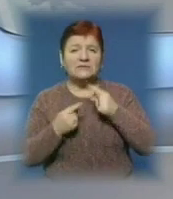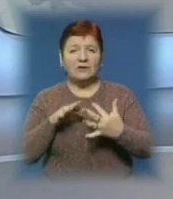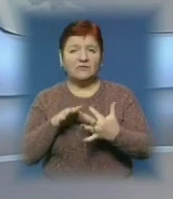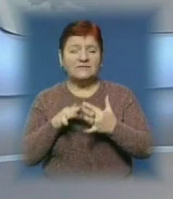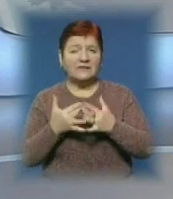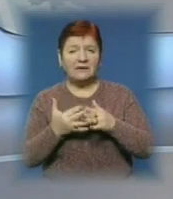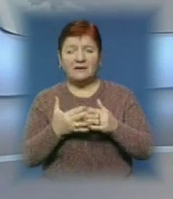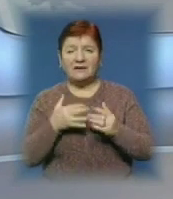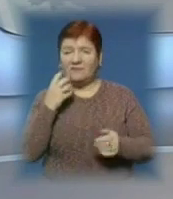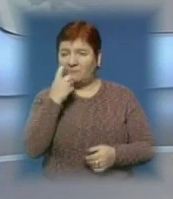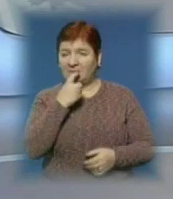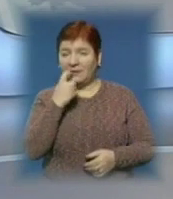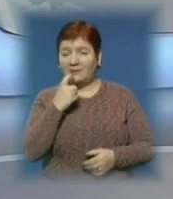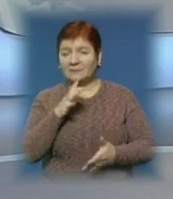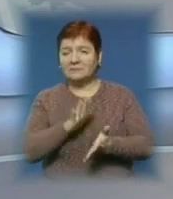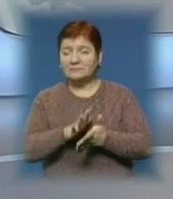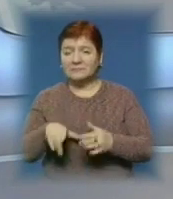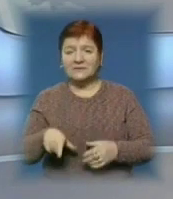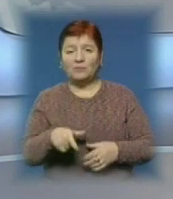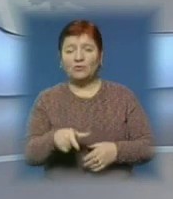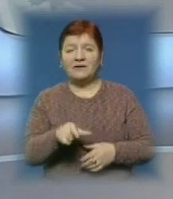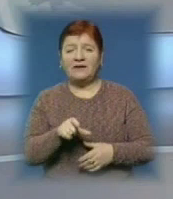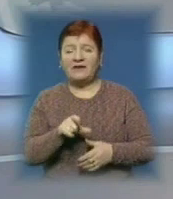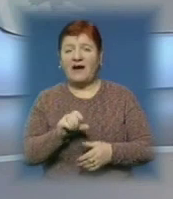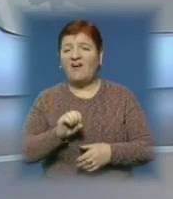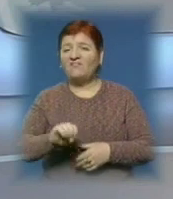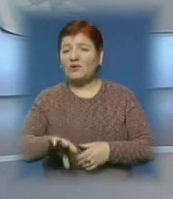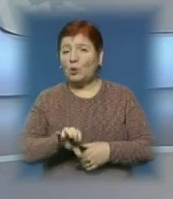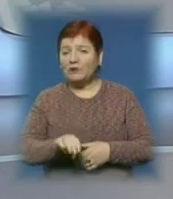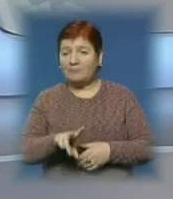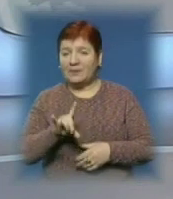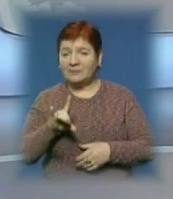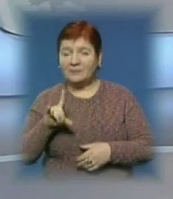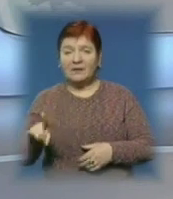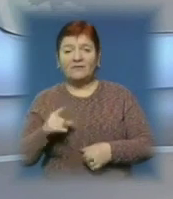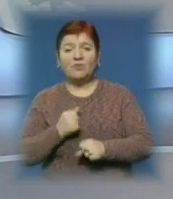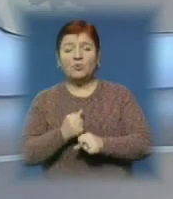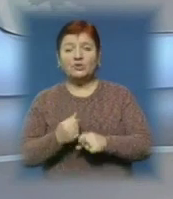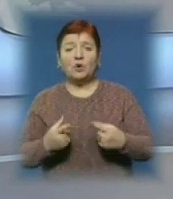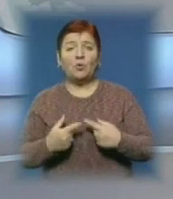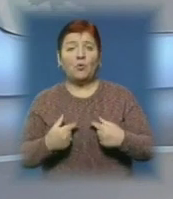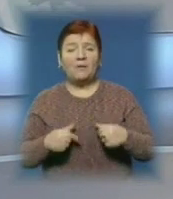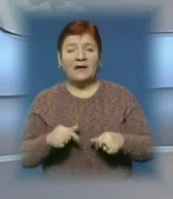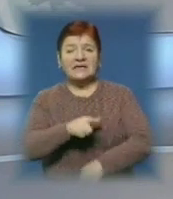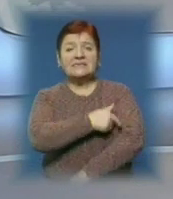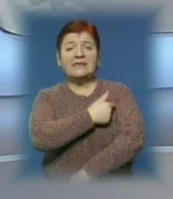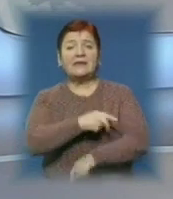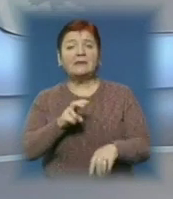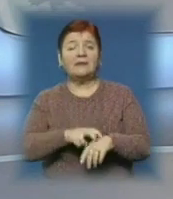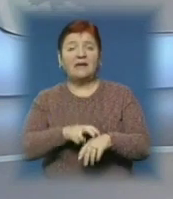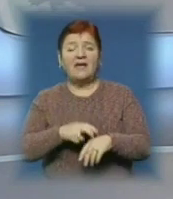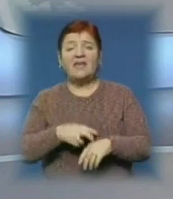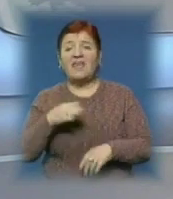річка, що впадає в латерицю, забруднена відходами. Наразі в селі працює робоча група у складі екологів, санітарних лікарів та